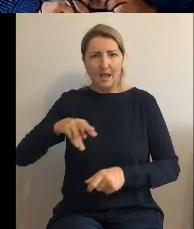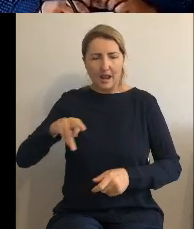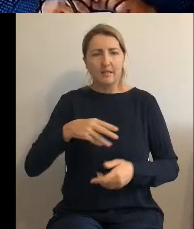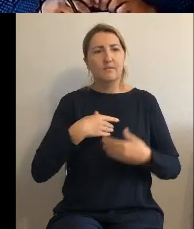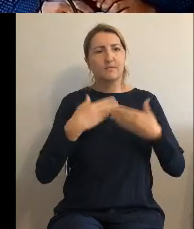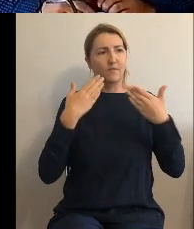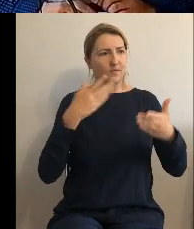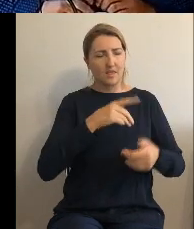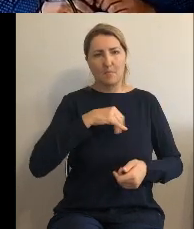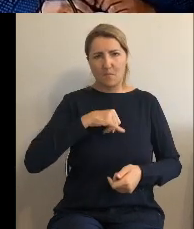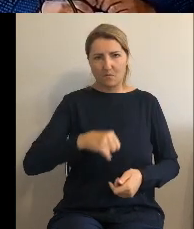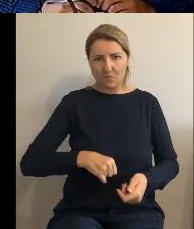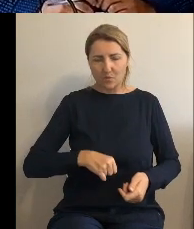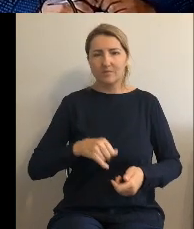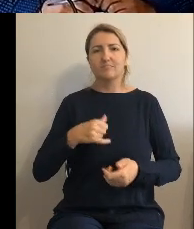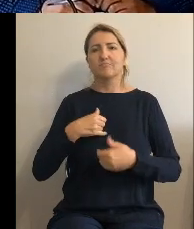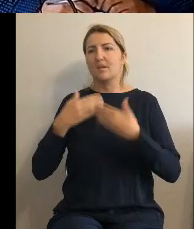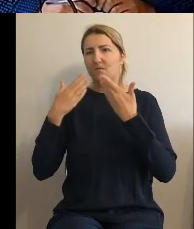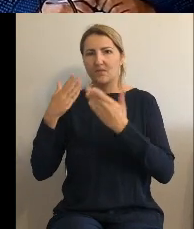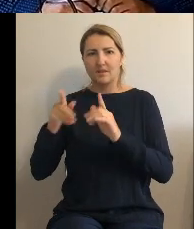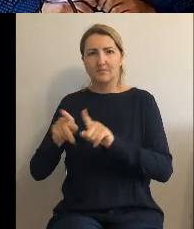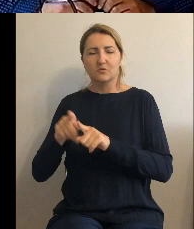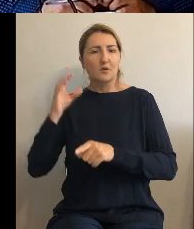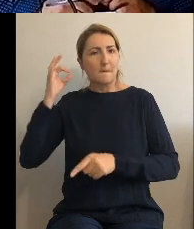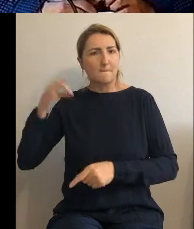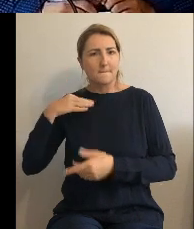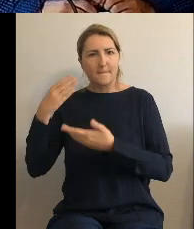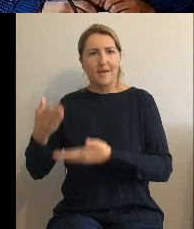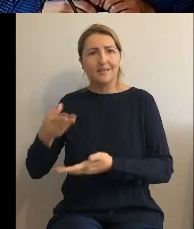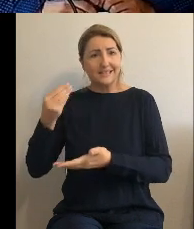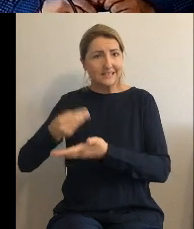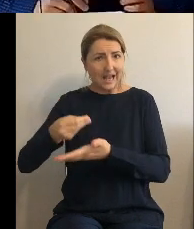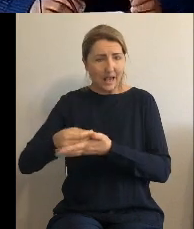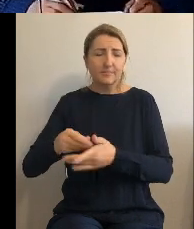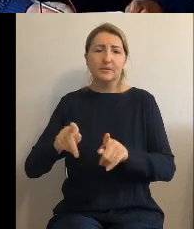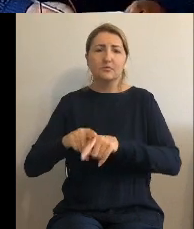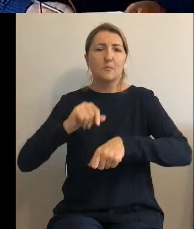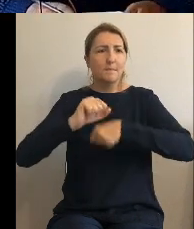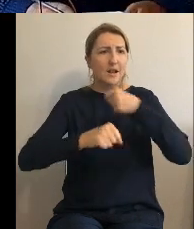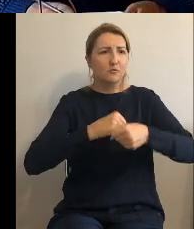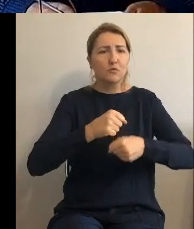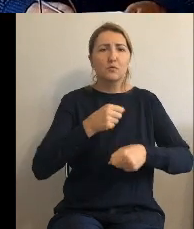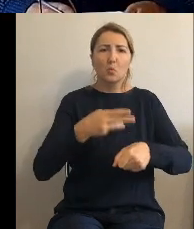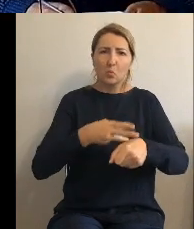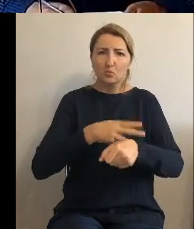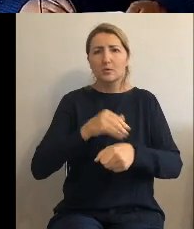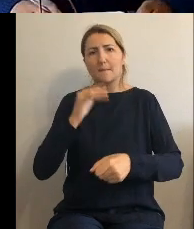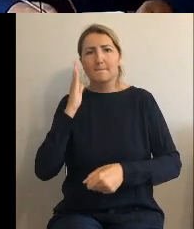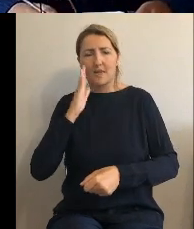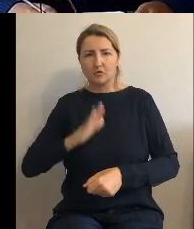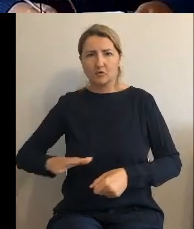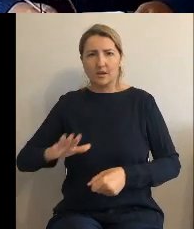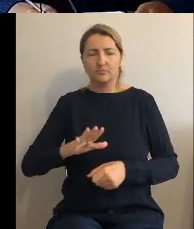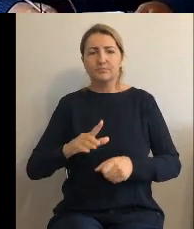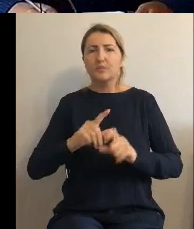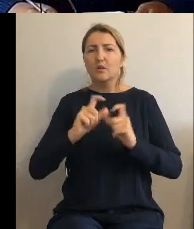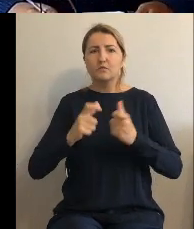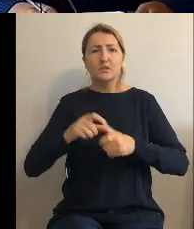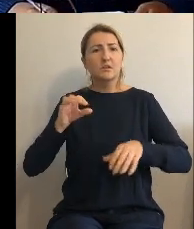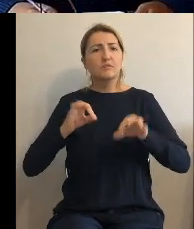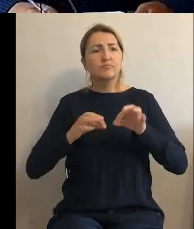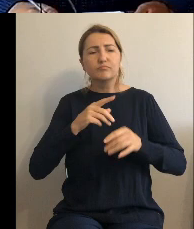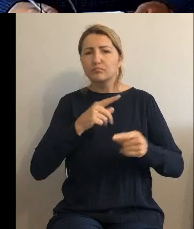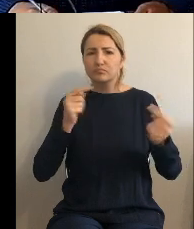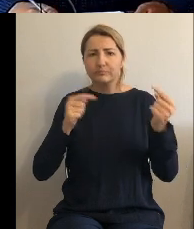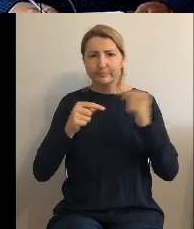Skarbnik Halenę Sałchę, pracowników urzędów, mieszkańców naszej gminy. Obrady dzisiejszej sesji Rady Gminy są transmitowane